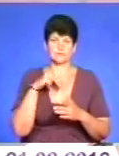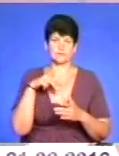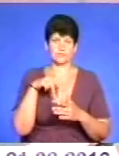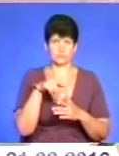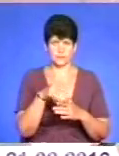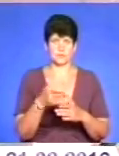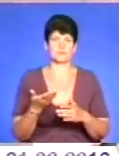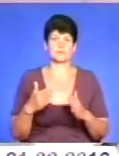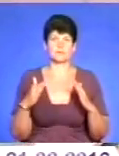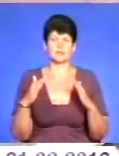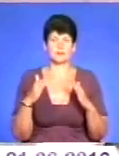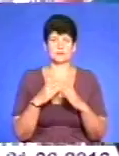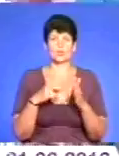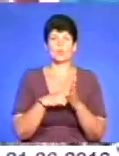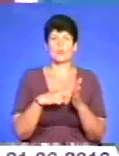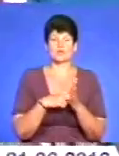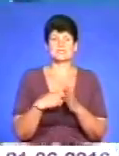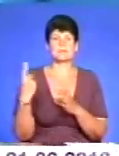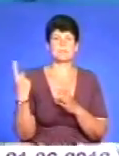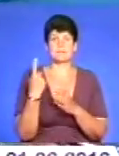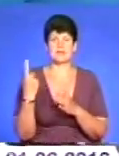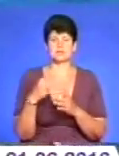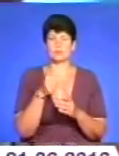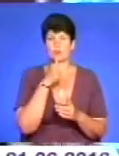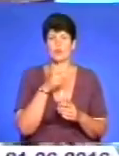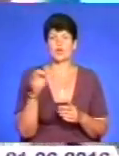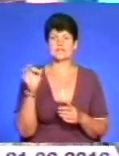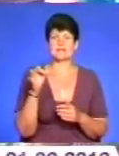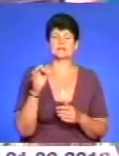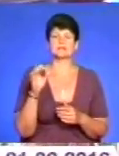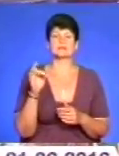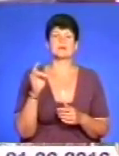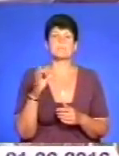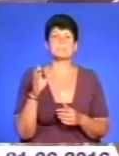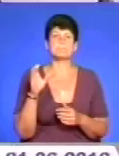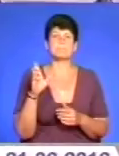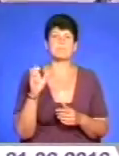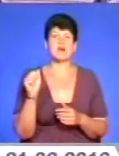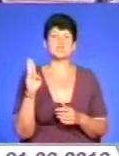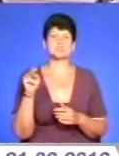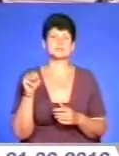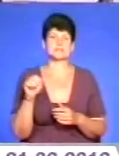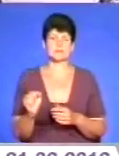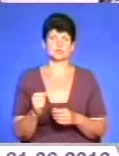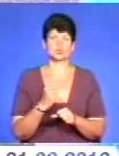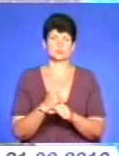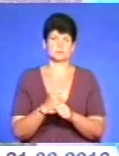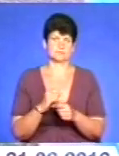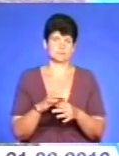пошти. Першим новинку випробував депутат обласної ради Олександр Башта, з ініціативи якого і було реалізовано проєкт.